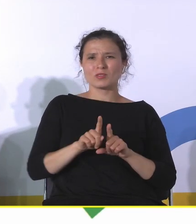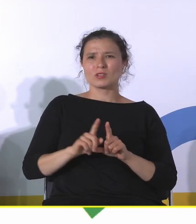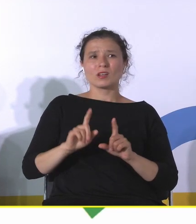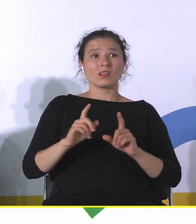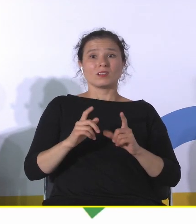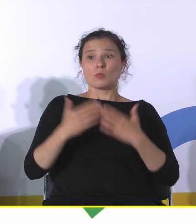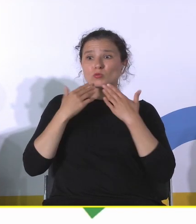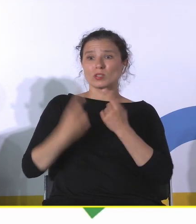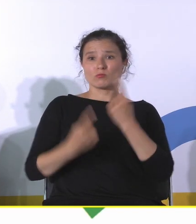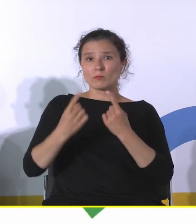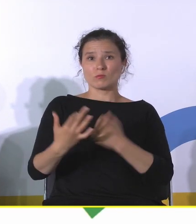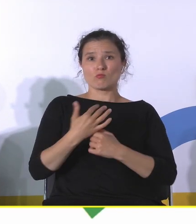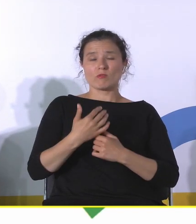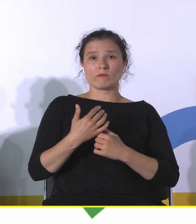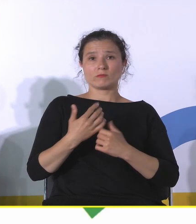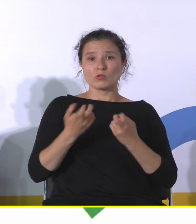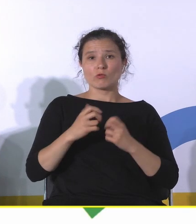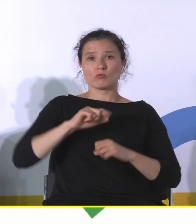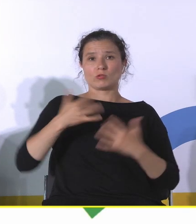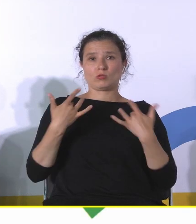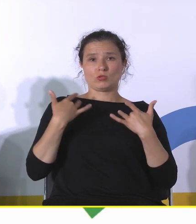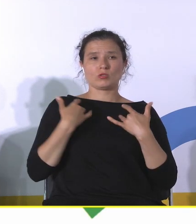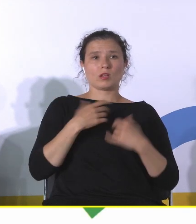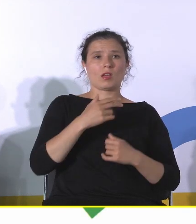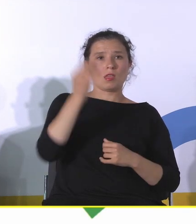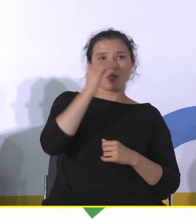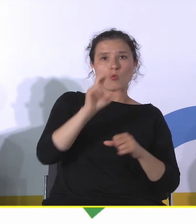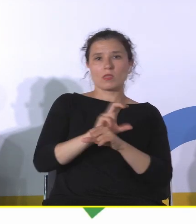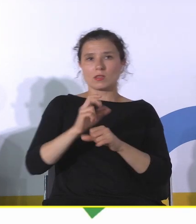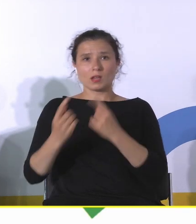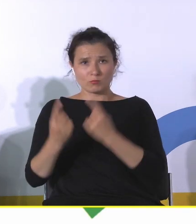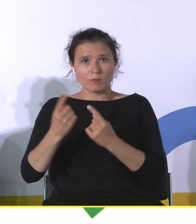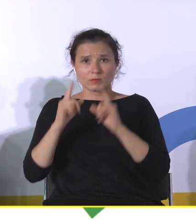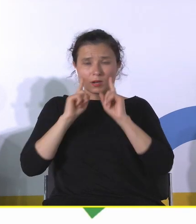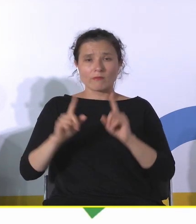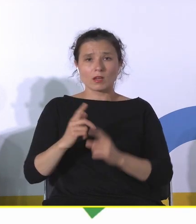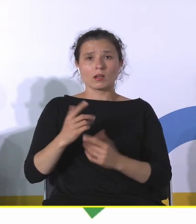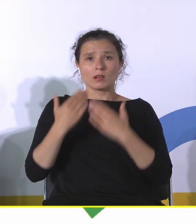życie, które nauka, technika, przemysł na końcu. Przemysł jest wynikiem